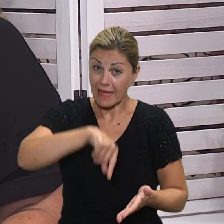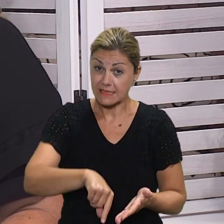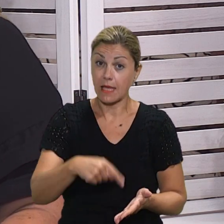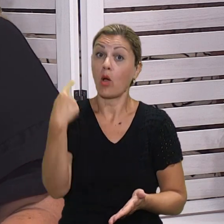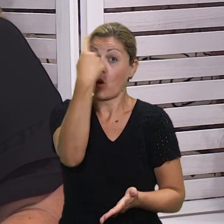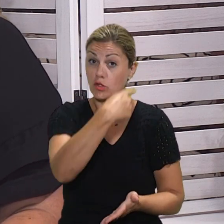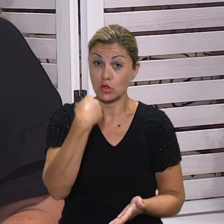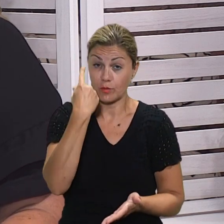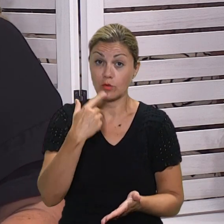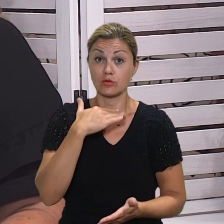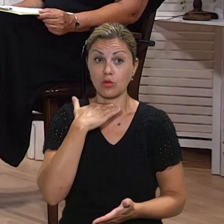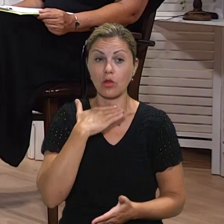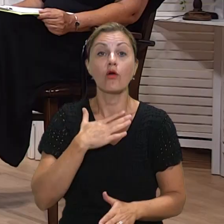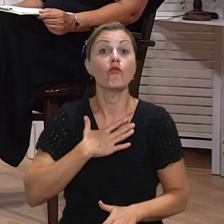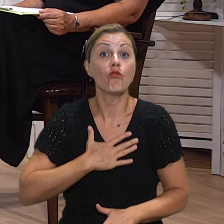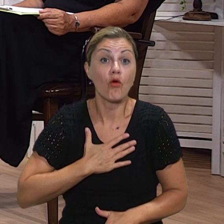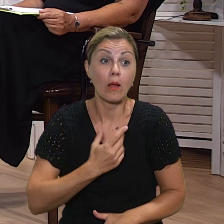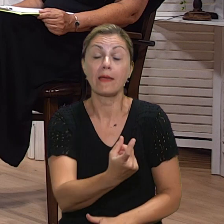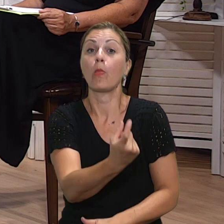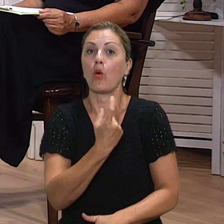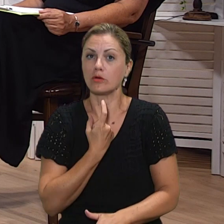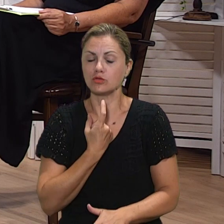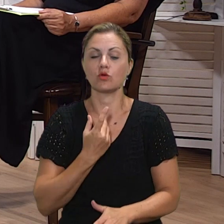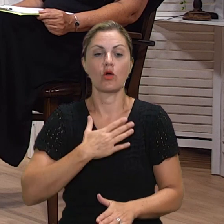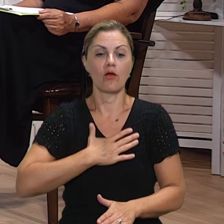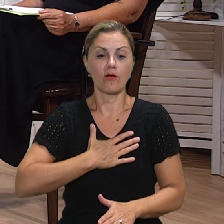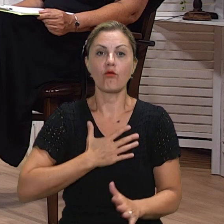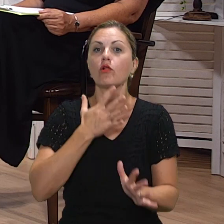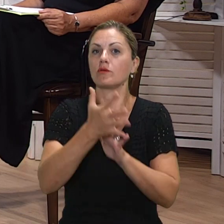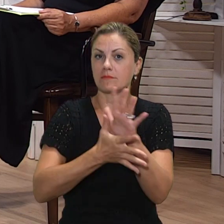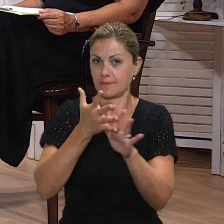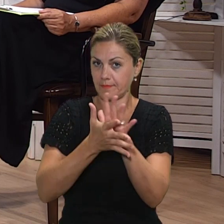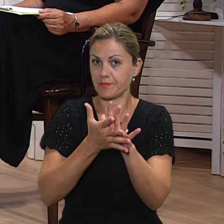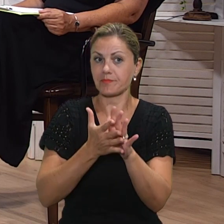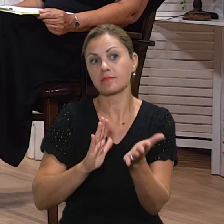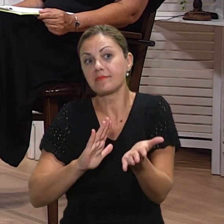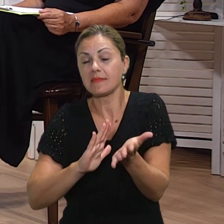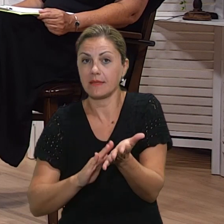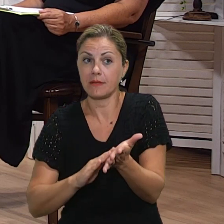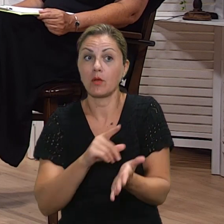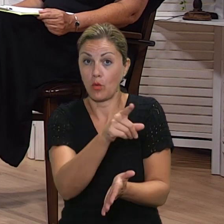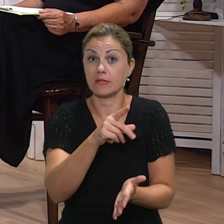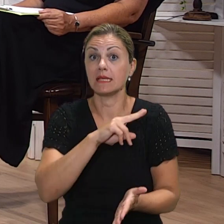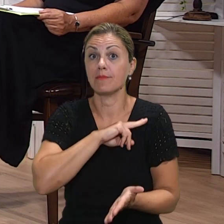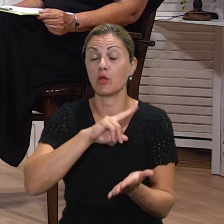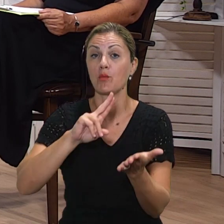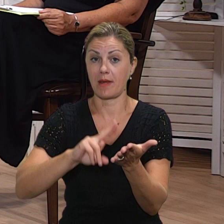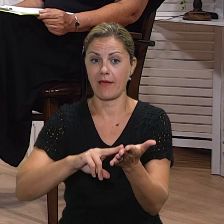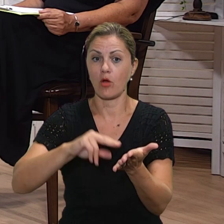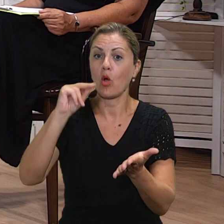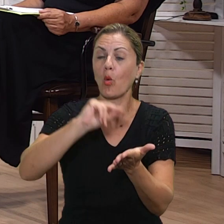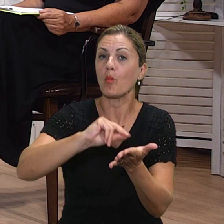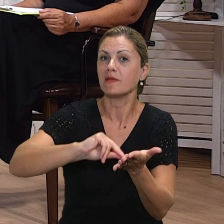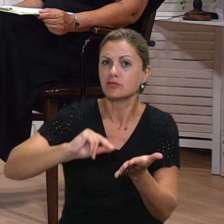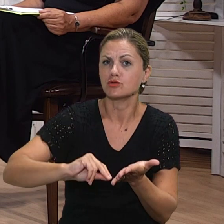dolaziti i u školu, vole imati živu riječ jer razlika je kada se sve piše. Računalno razlika je kada se može u četiri oka